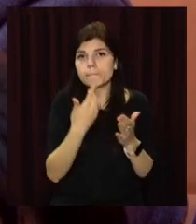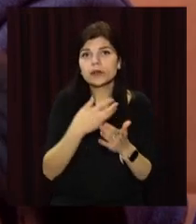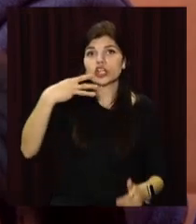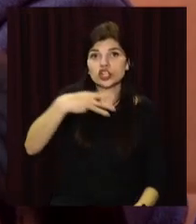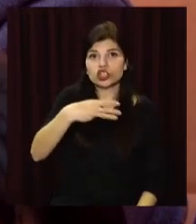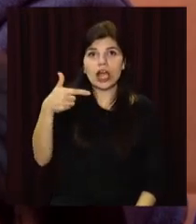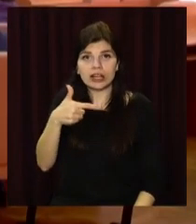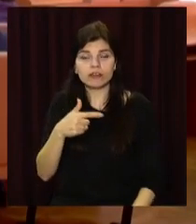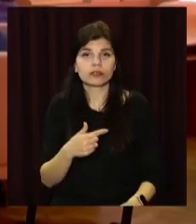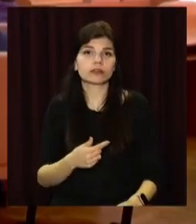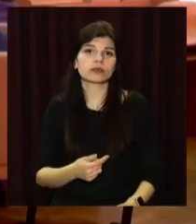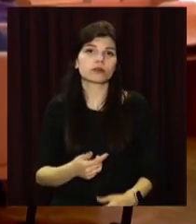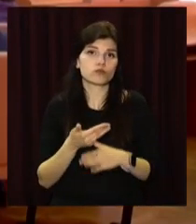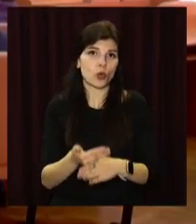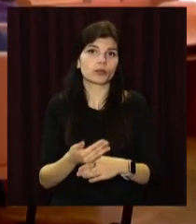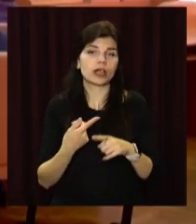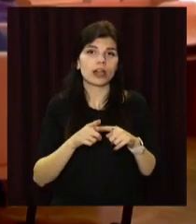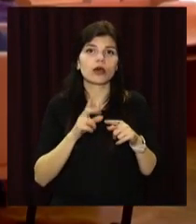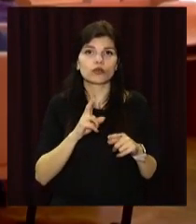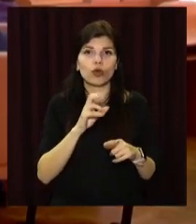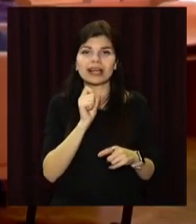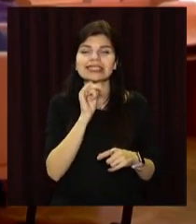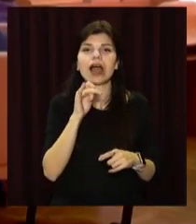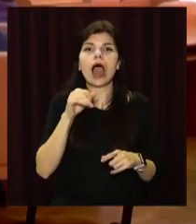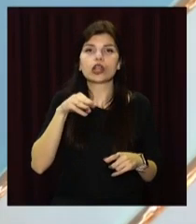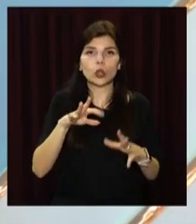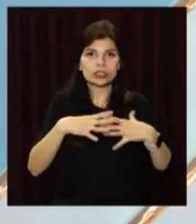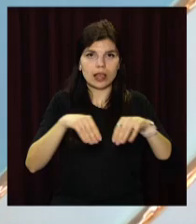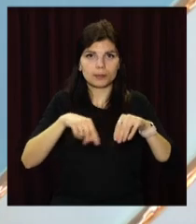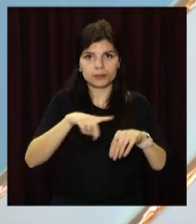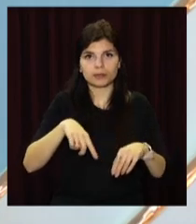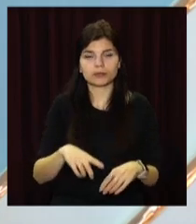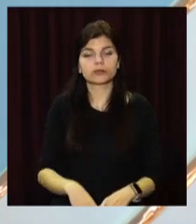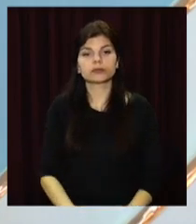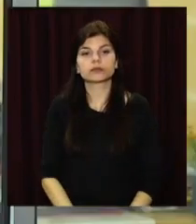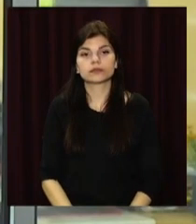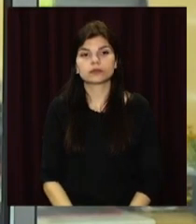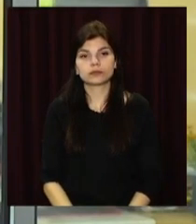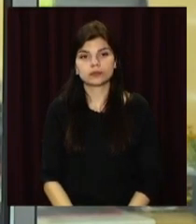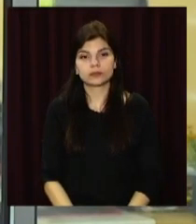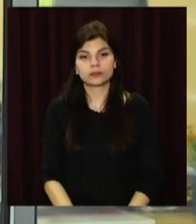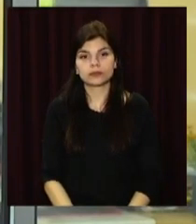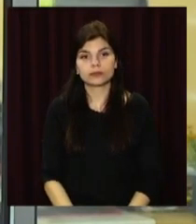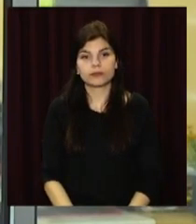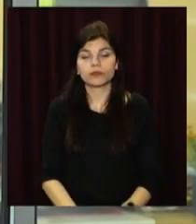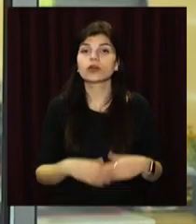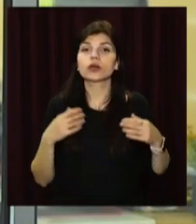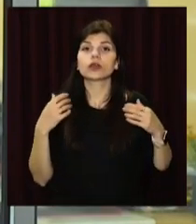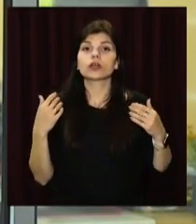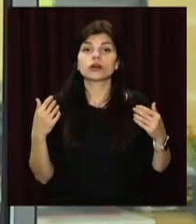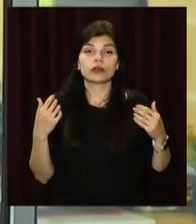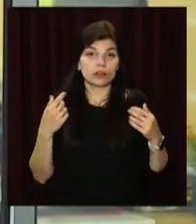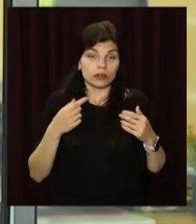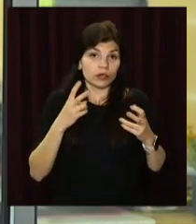по 3 тисячі гривень. Анастасія Васильєва, Максим Олещенко, Сергій Солома, ОПЕН-ЮЗ, телеканал «Відкритий». Живий газон,